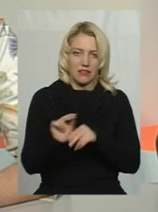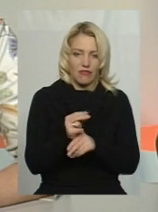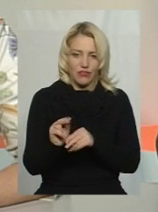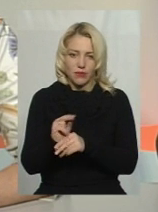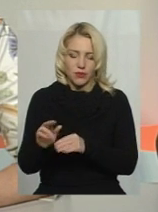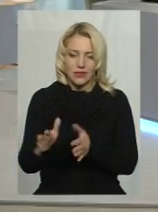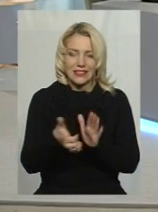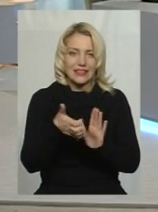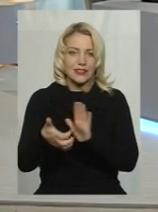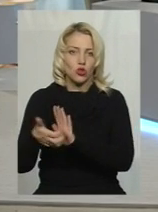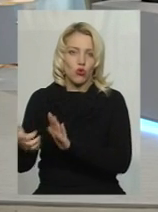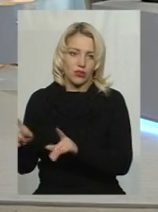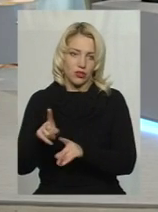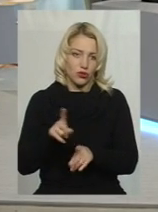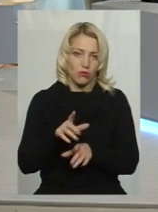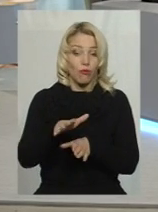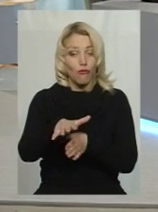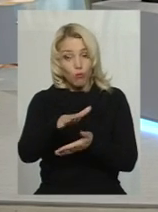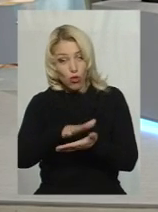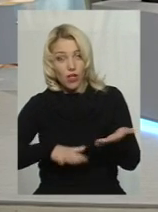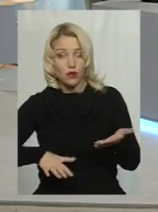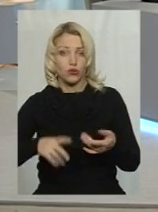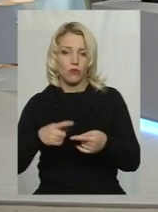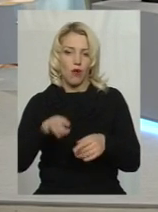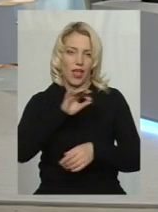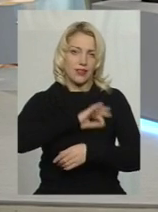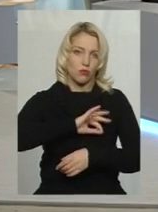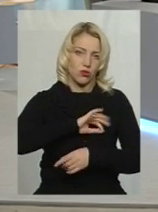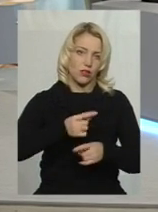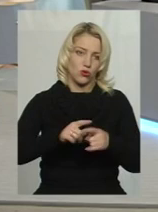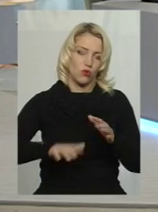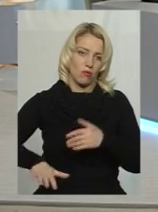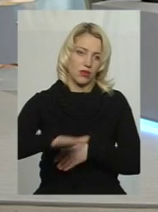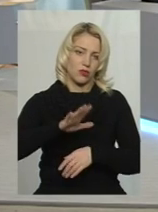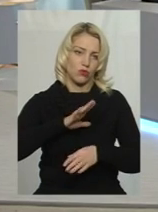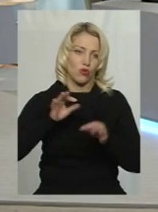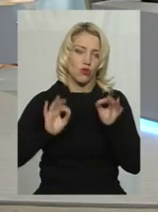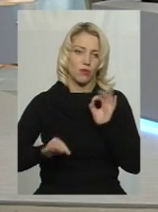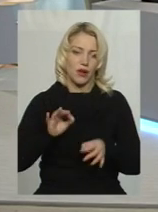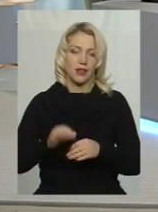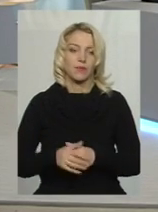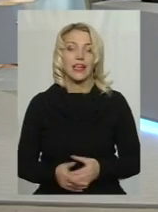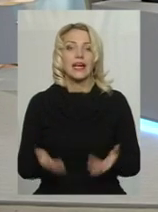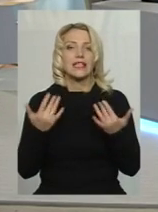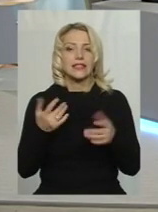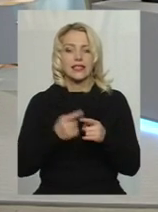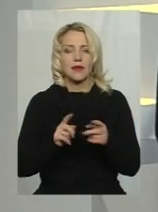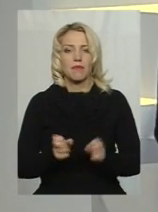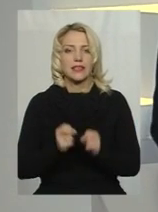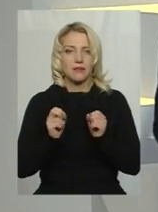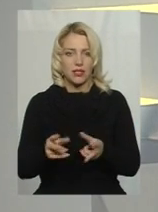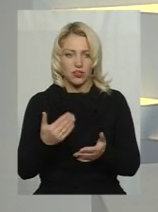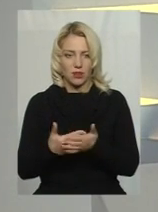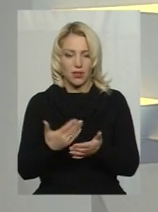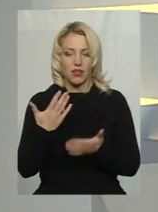недоліки, щоб в подальшому експлуатація цього майданчика була нормальна. А от наскільки то небезпечно, якщо,